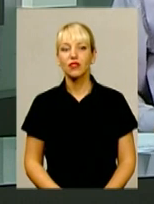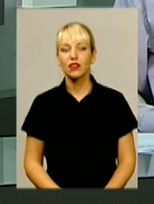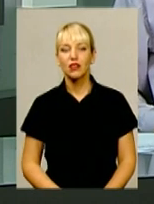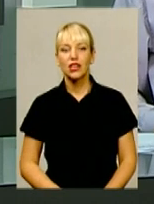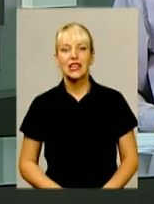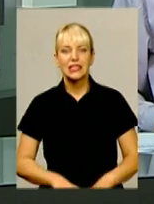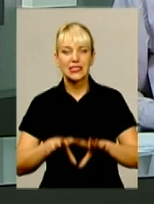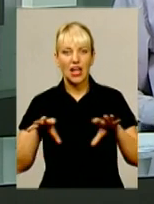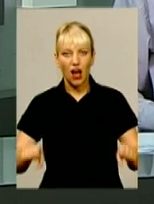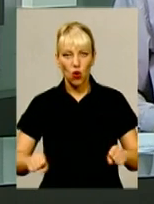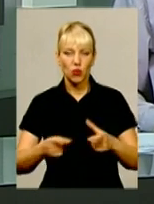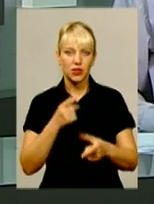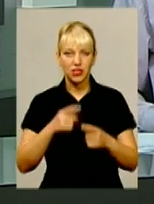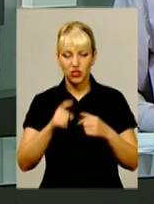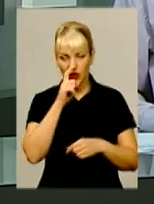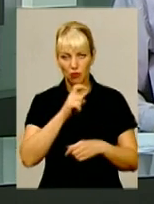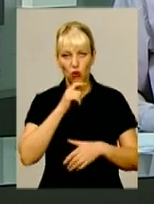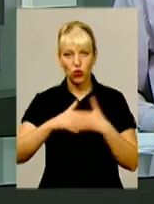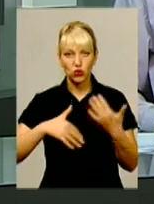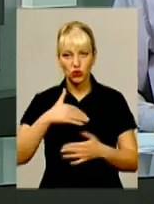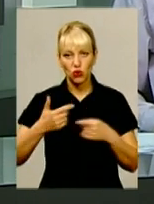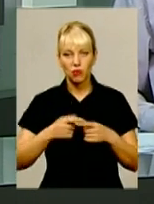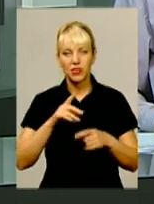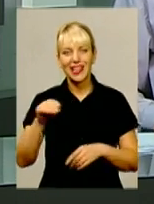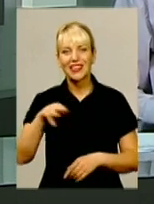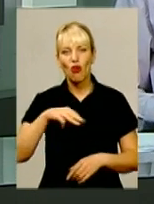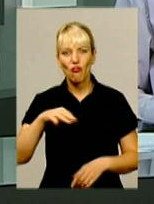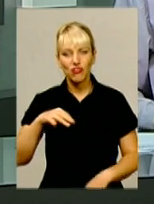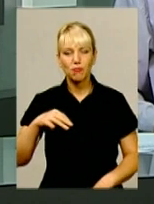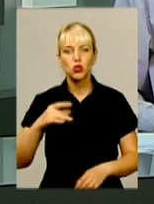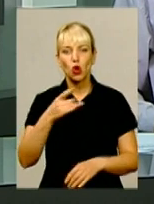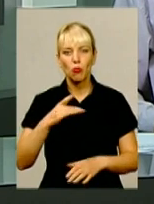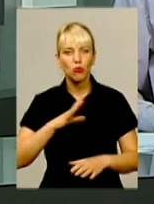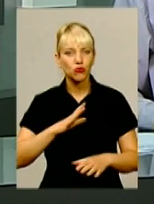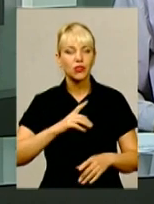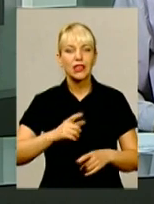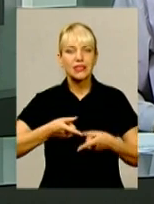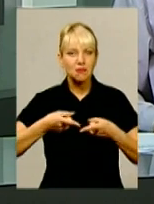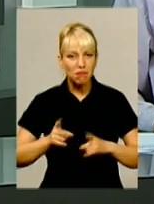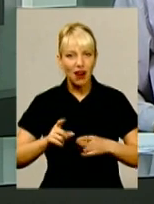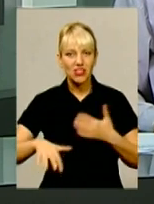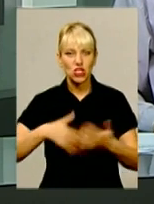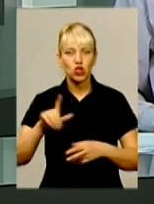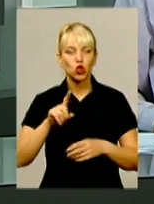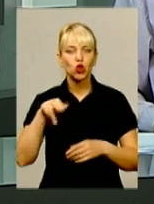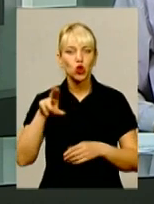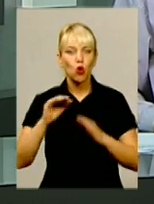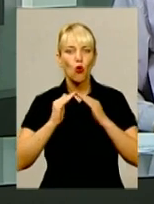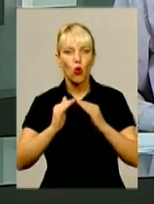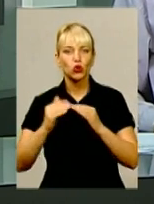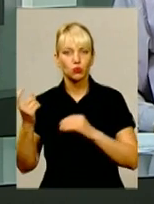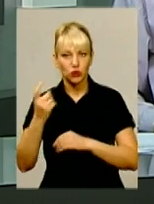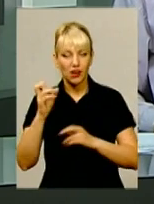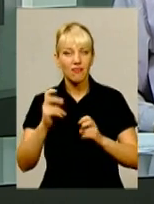Рейдерське захоплення чи непорозуміння? В Теофіпольському районі розгорівся справжній скандал щодо тамтешнього фермерського господарства.